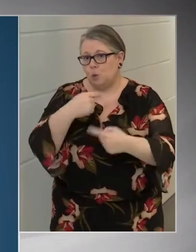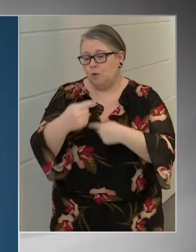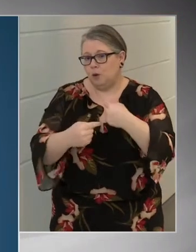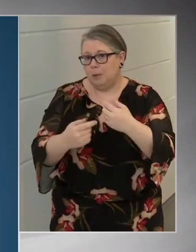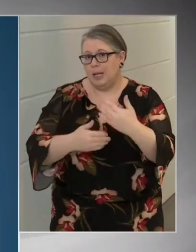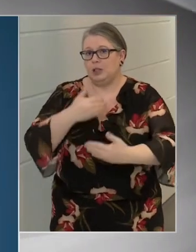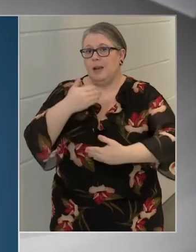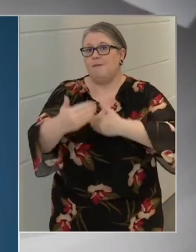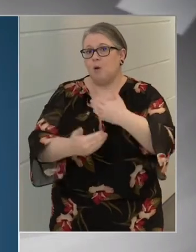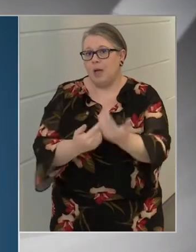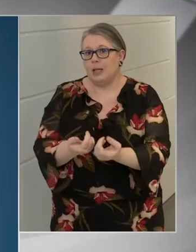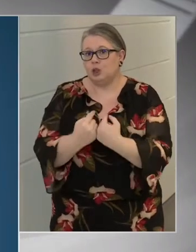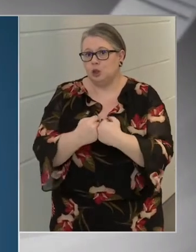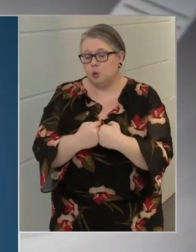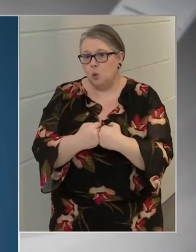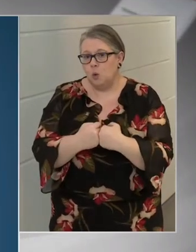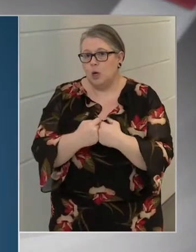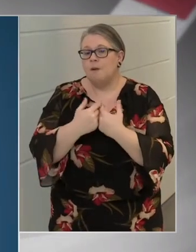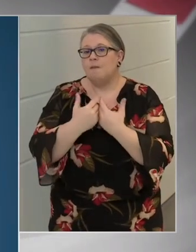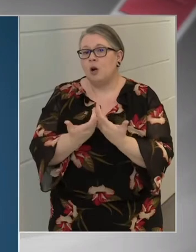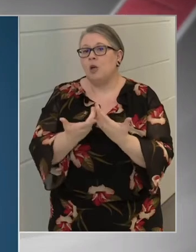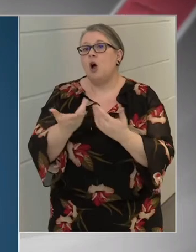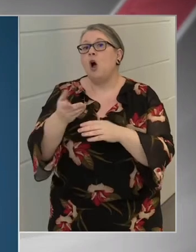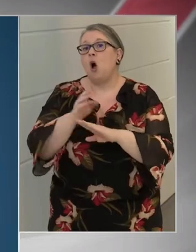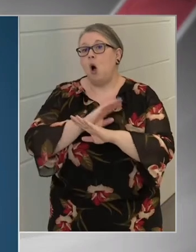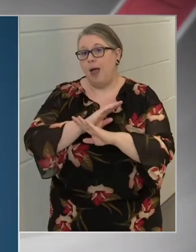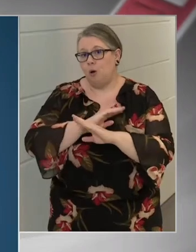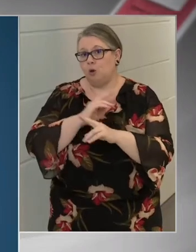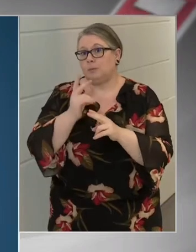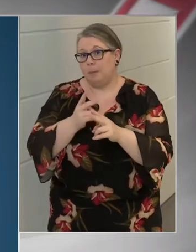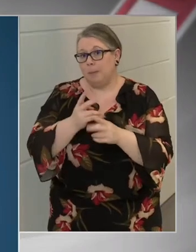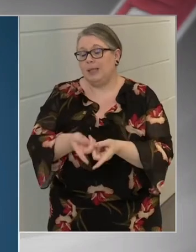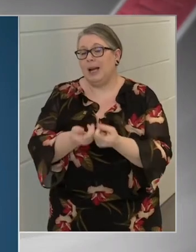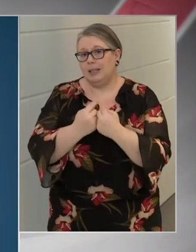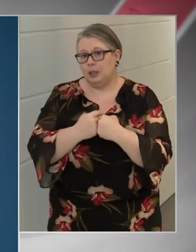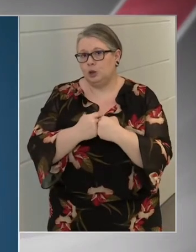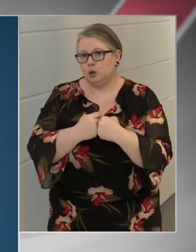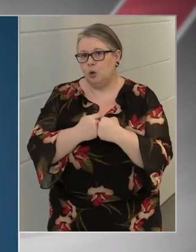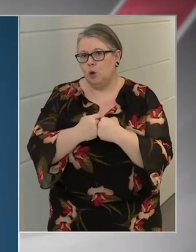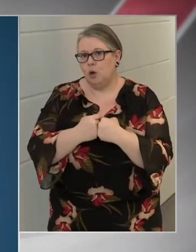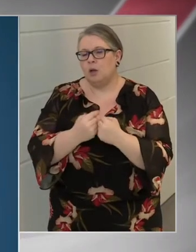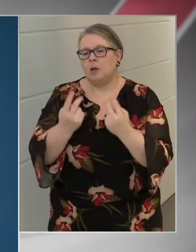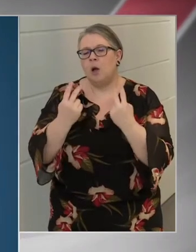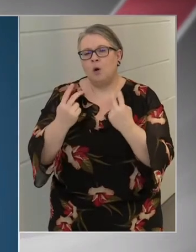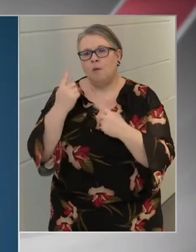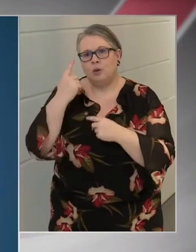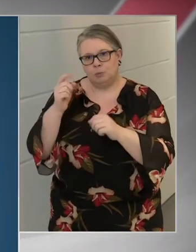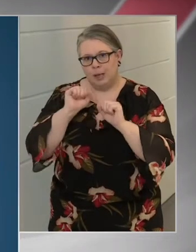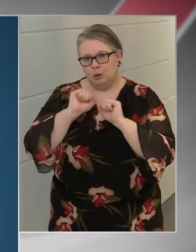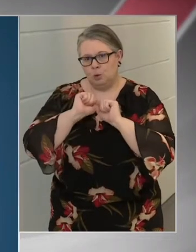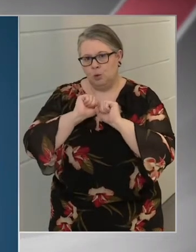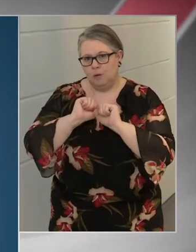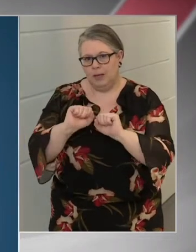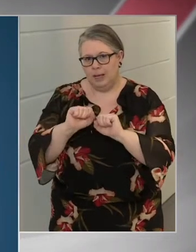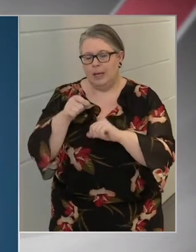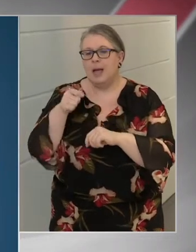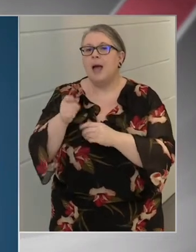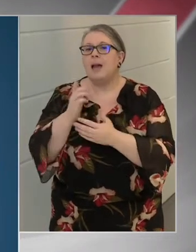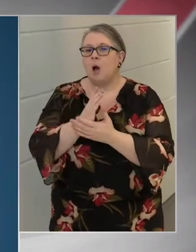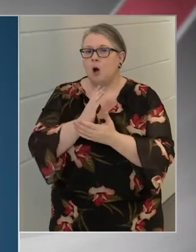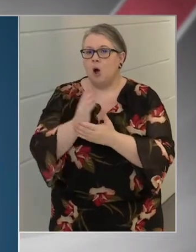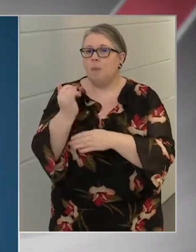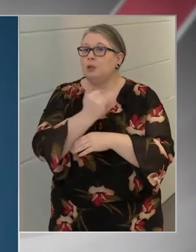lefolyástól, illetve a halálos megbetegedéstől viszont igen. Erre alkalmas